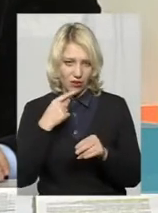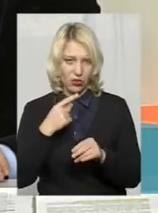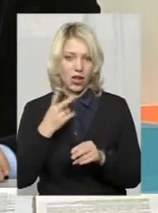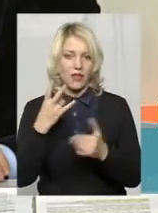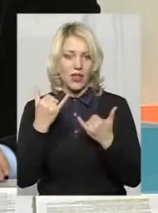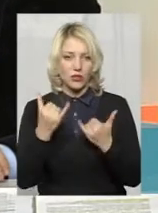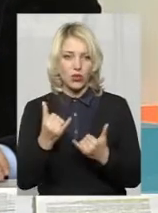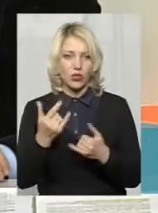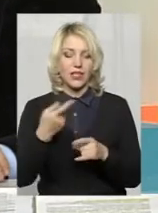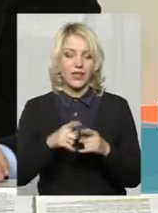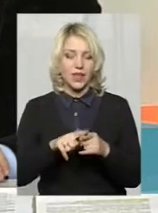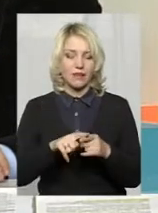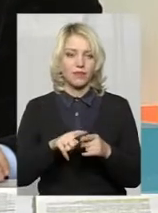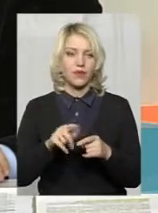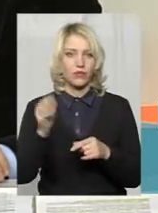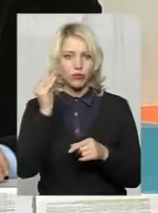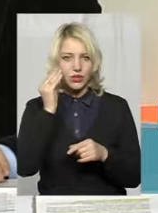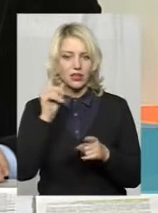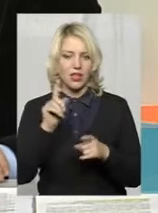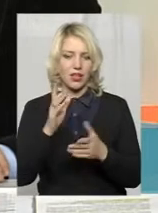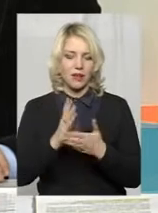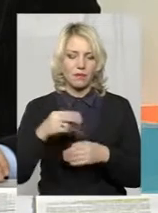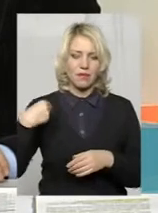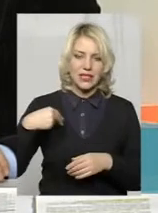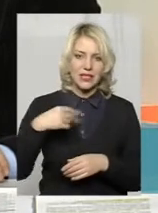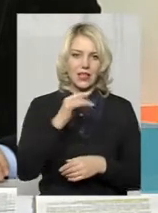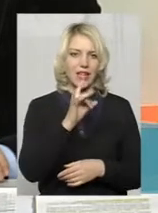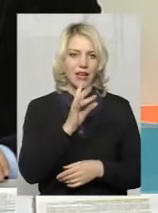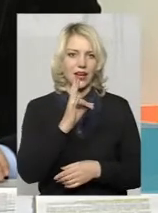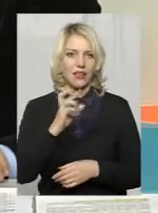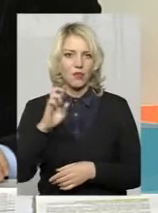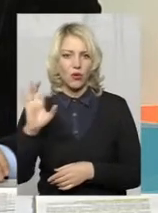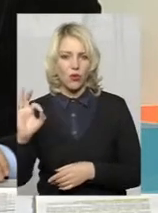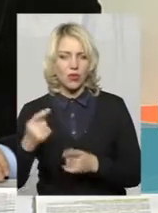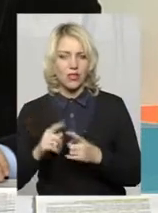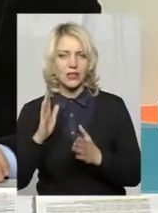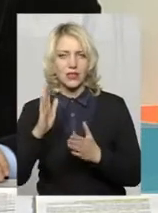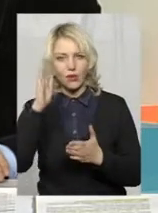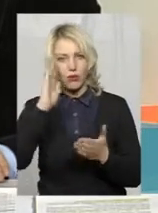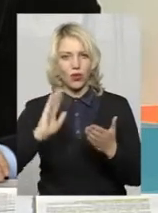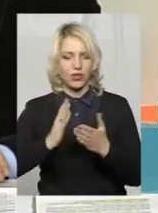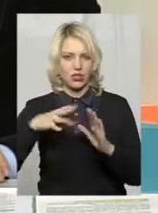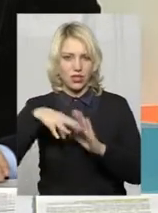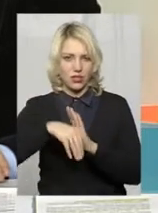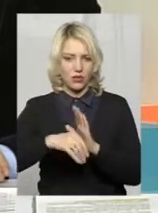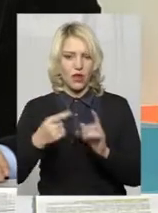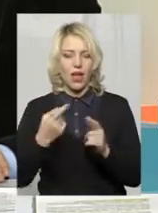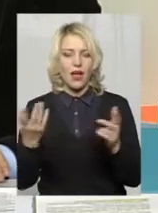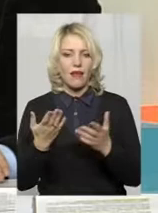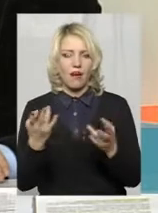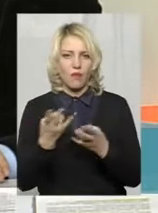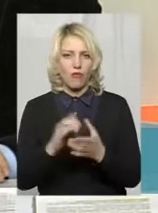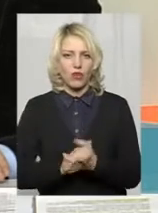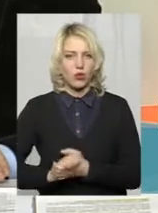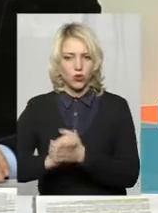-таки та позиція, яка сьогодні зайняти президентом і РНБО, вона виключно має сьогодні політичну складову, яка має не тільки згуртувати в нас, українці, в